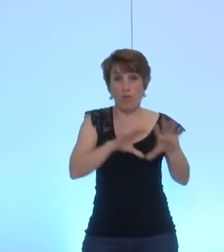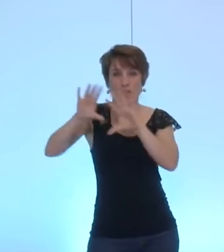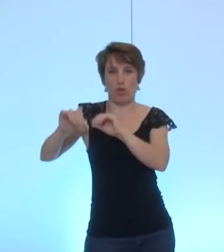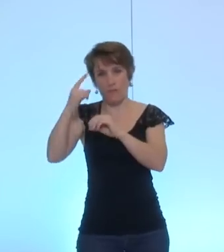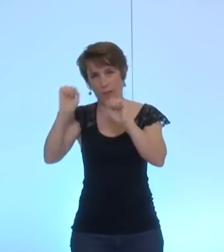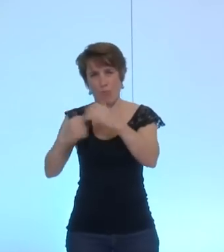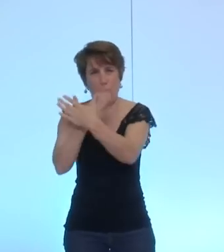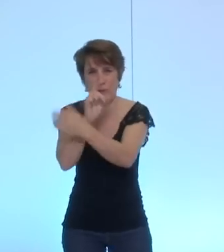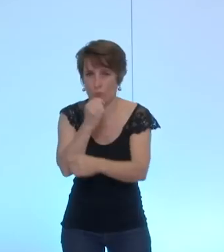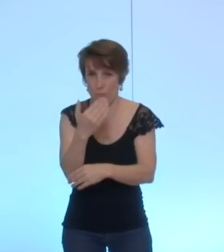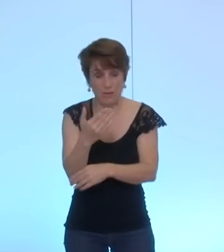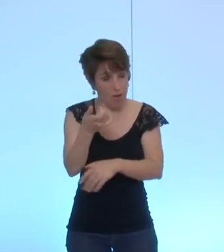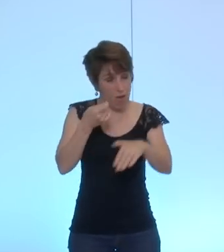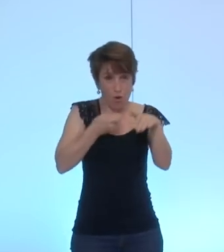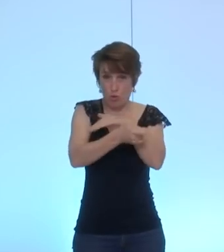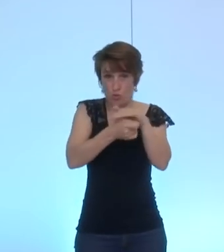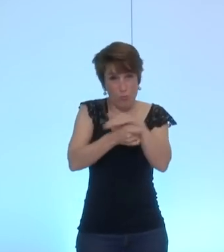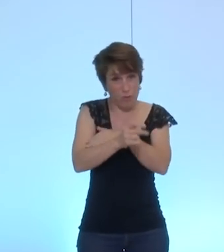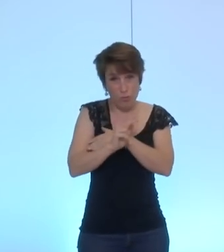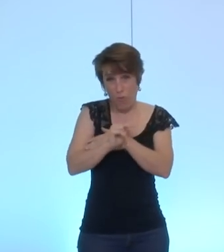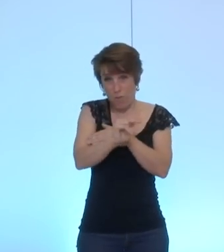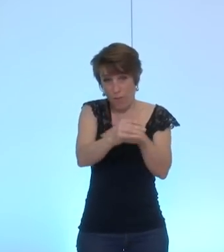Les subventions vont de toute façon graduellement